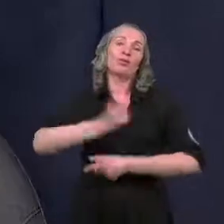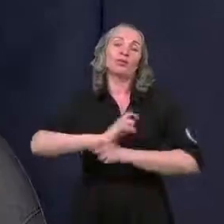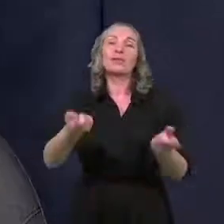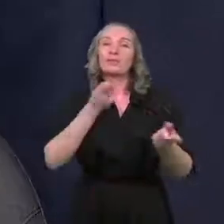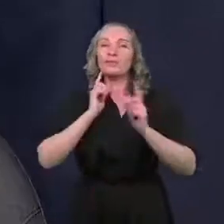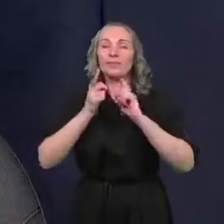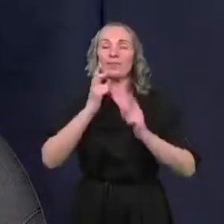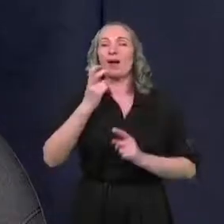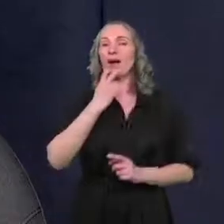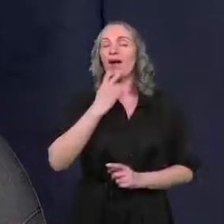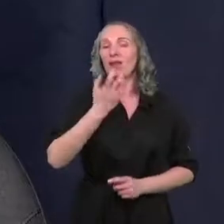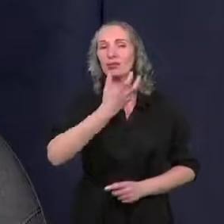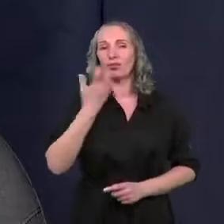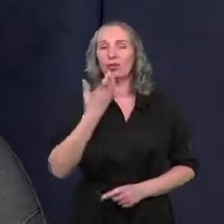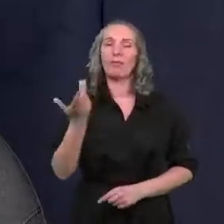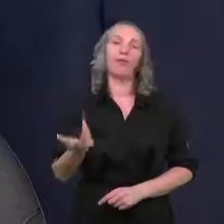o elektrociepłowni